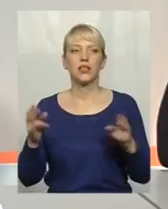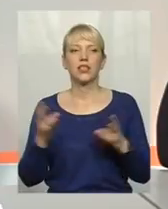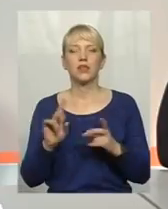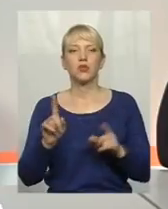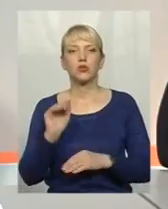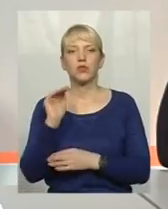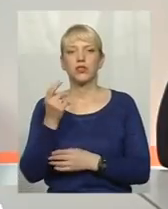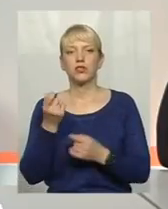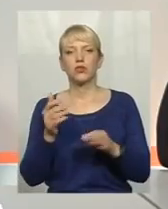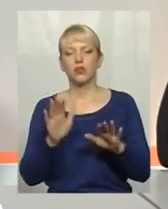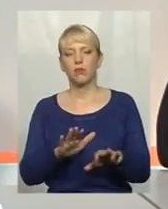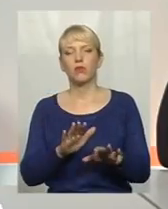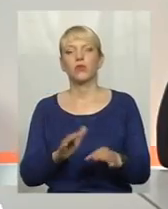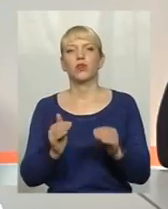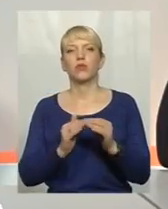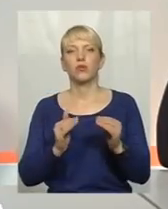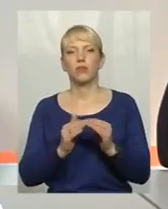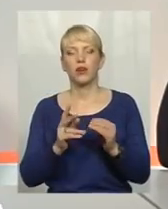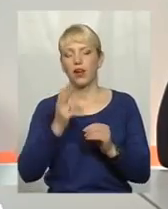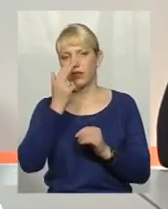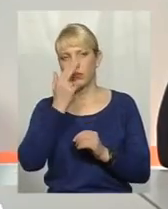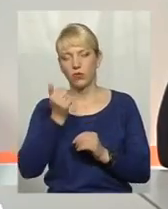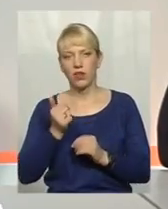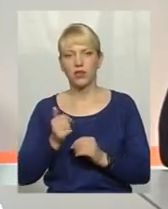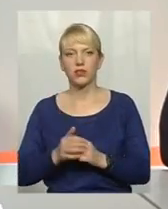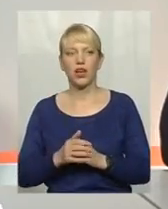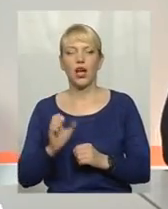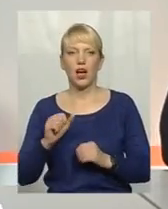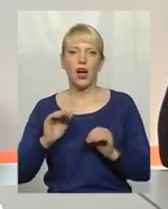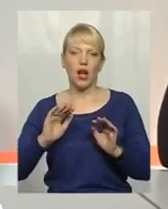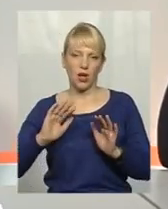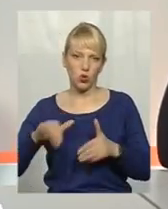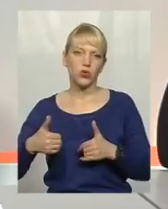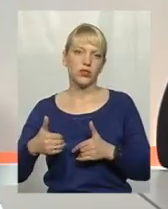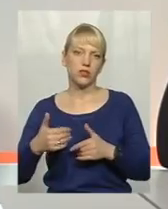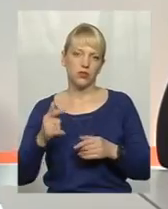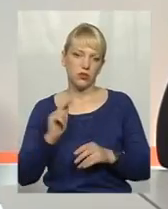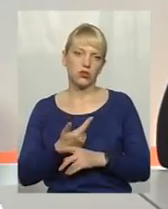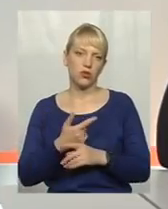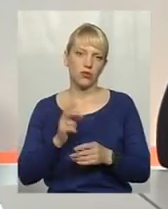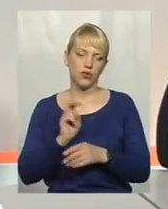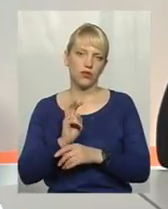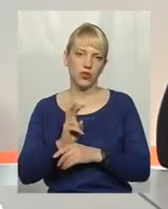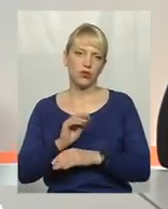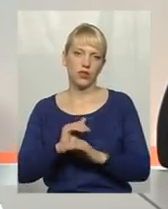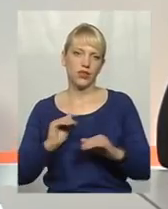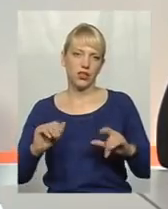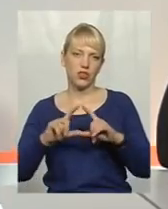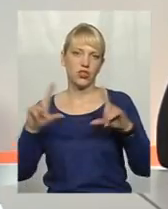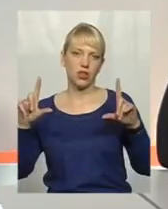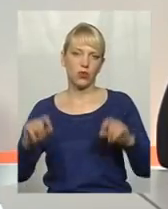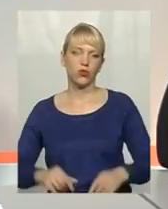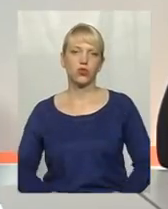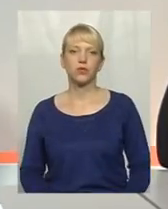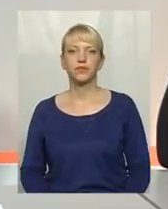щоб дитина трошки побула вдома, адаптувалася, а тоді знову відвідувала дитячий заклад.